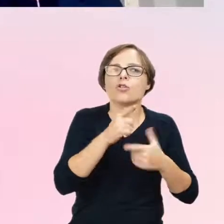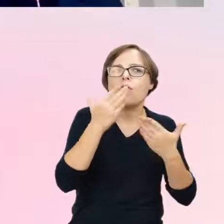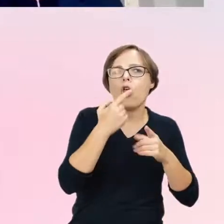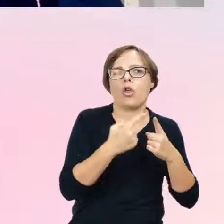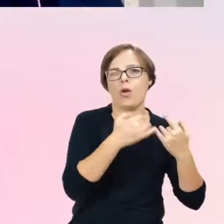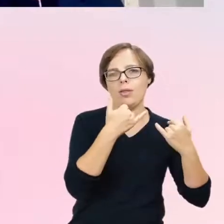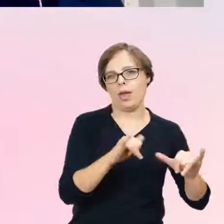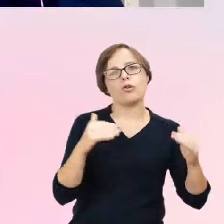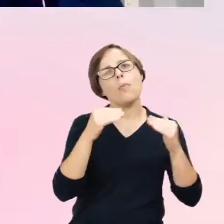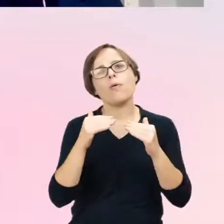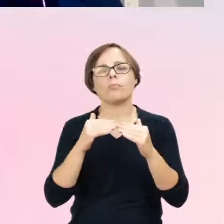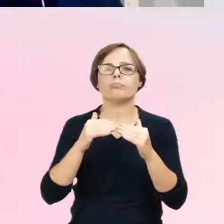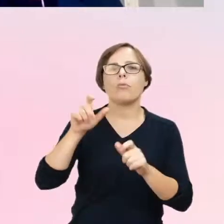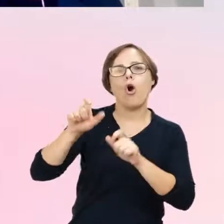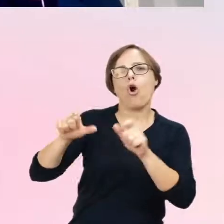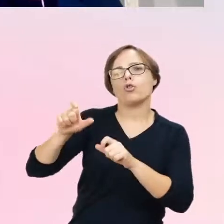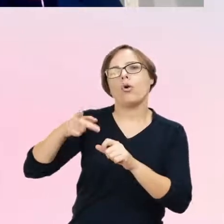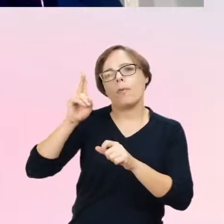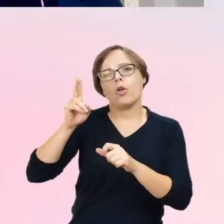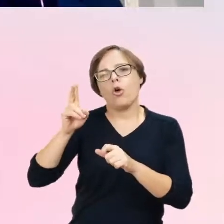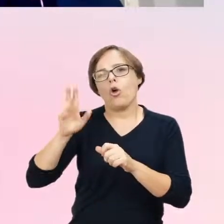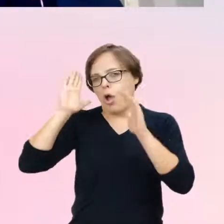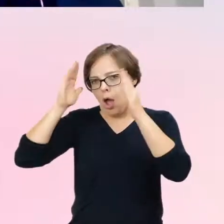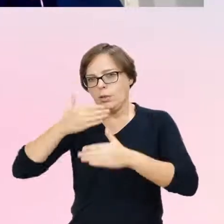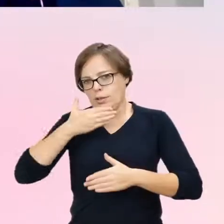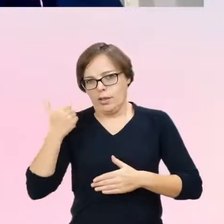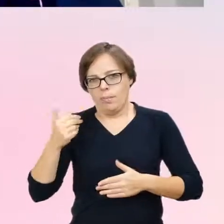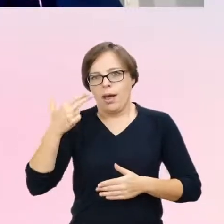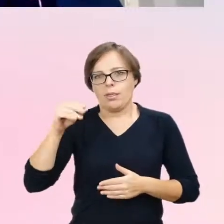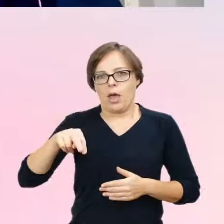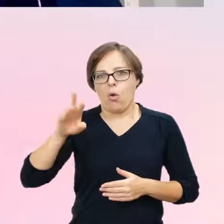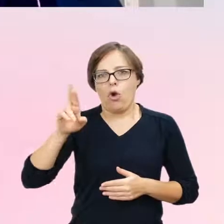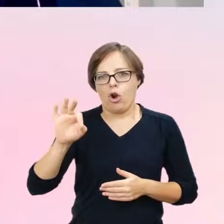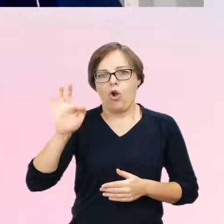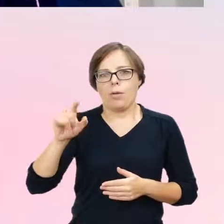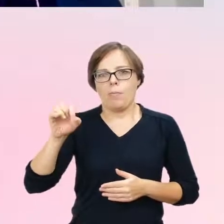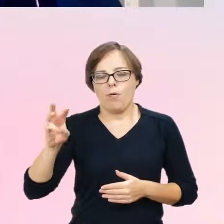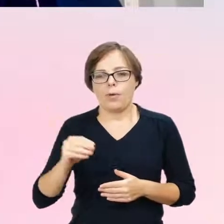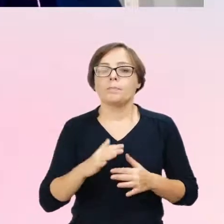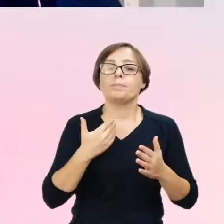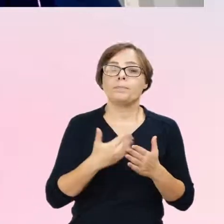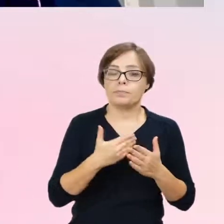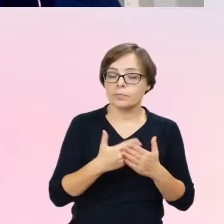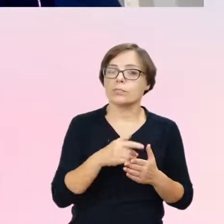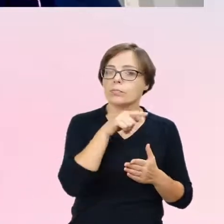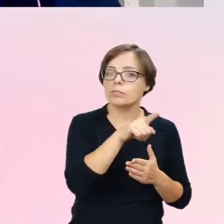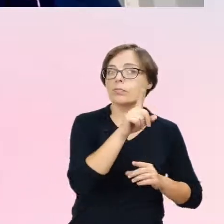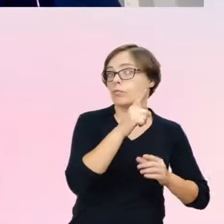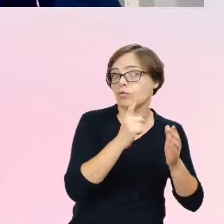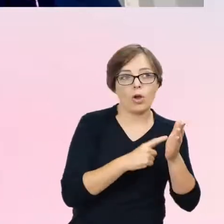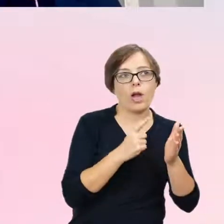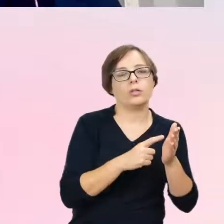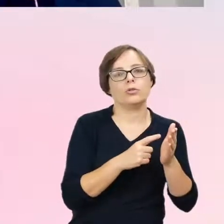niż u osób neurotypowych. I takie właśnie pragnienie, aby stać się osobom płci przeciwnej jest